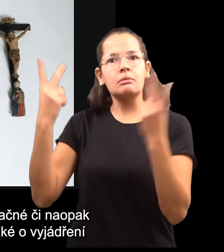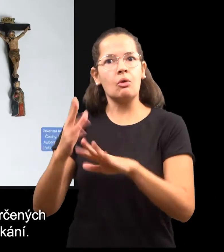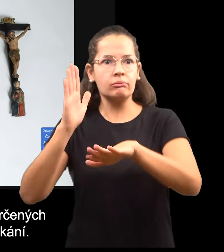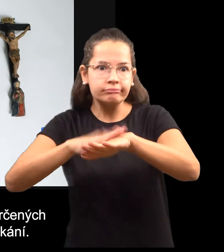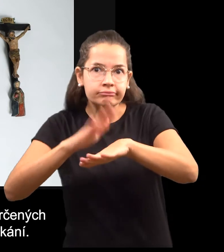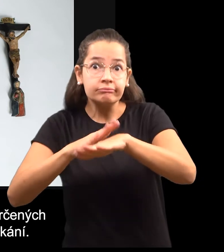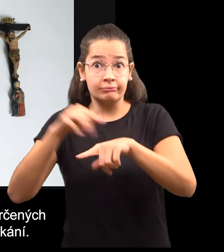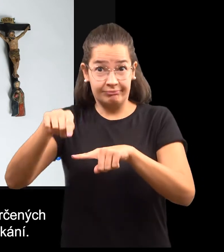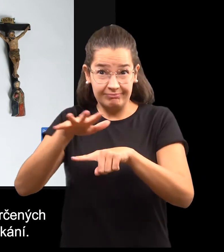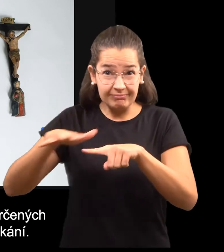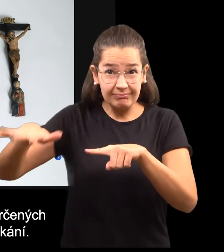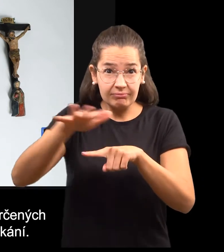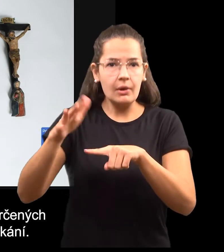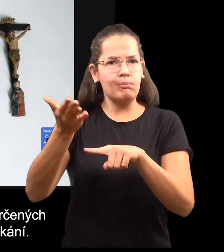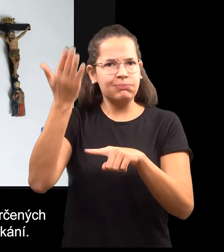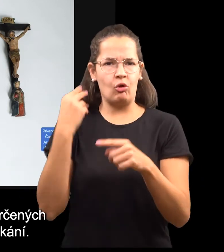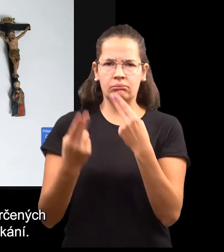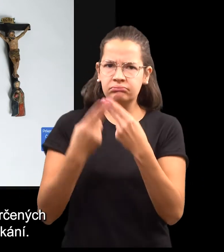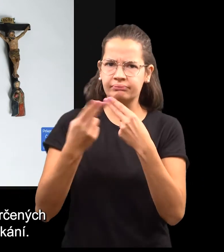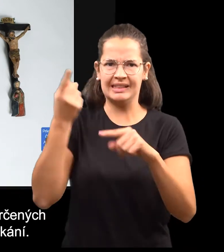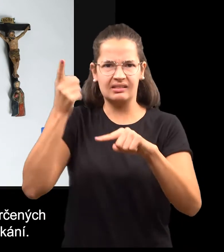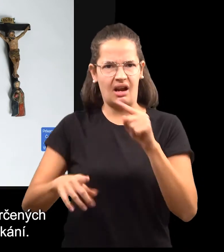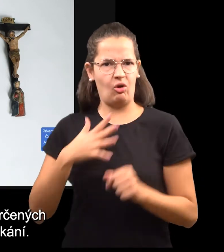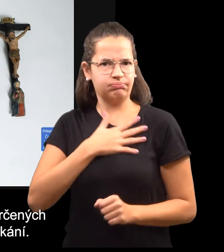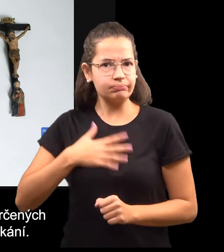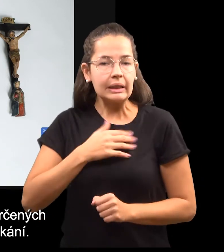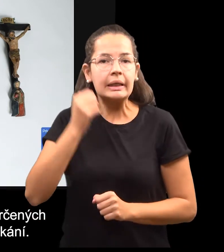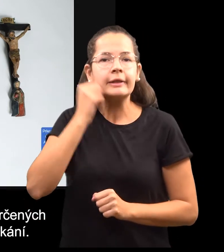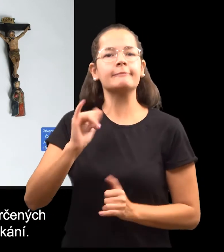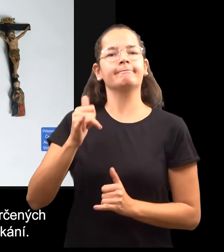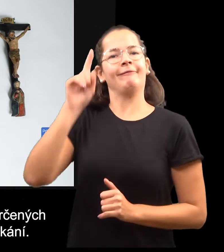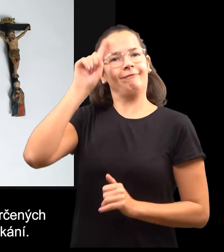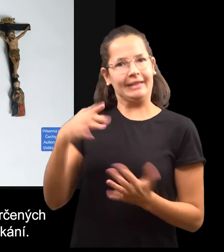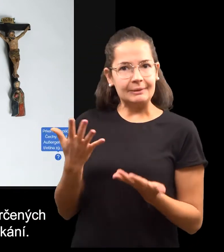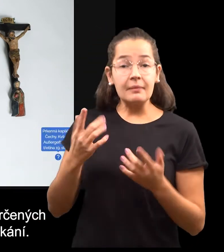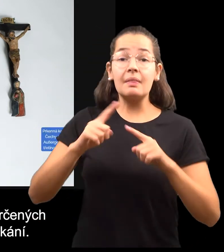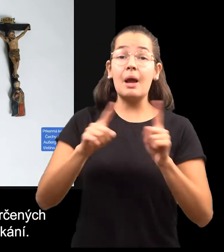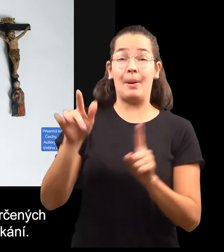o vyjádření poděkování či proseb určených bohu nebo projev pokání.